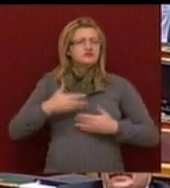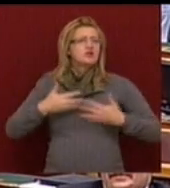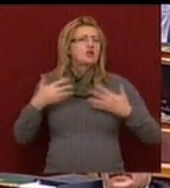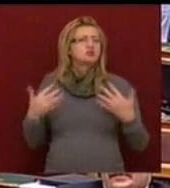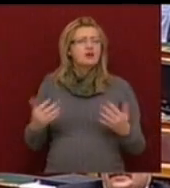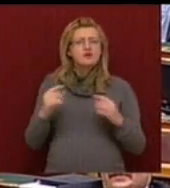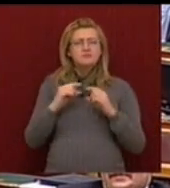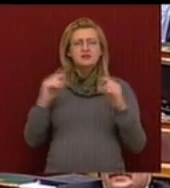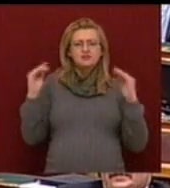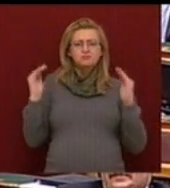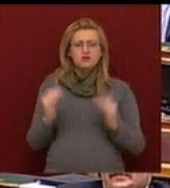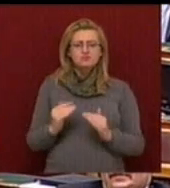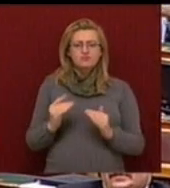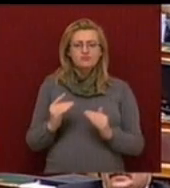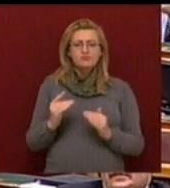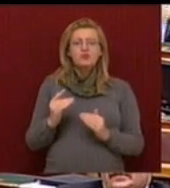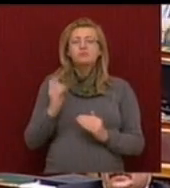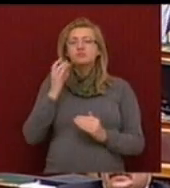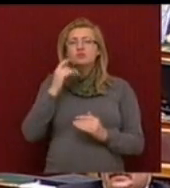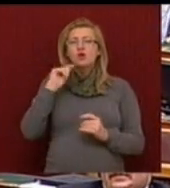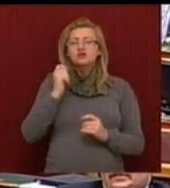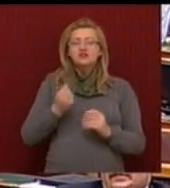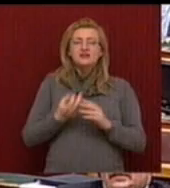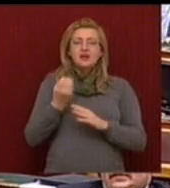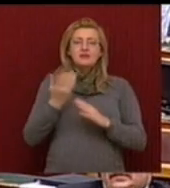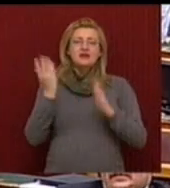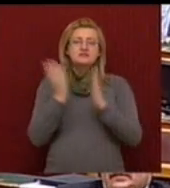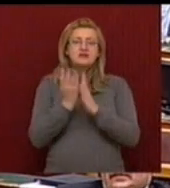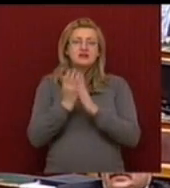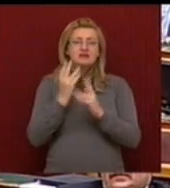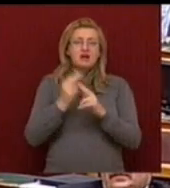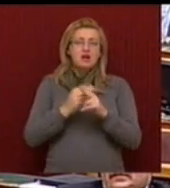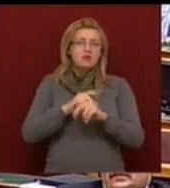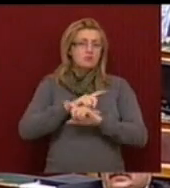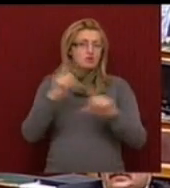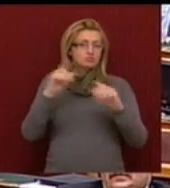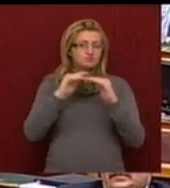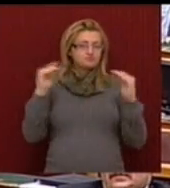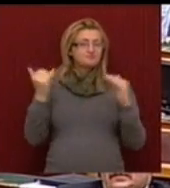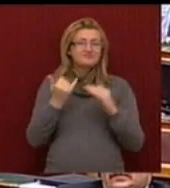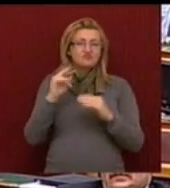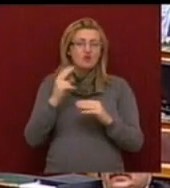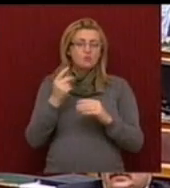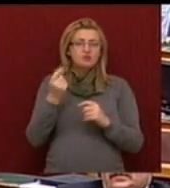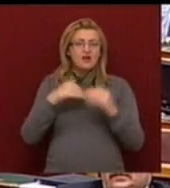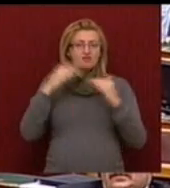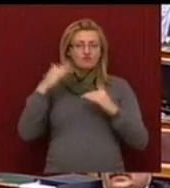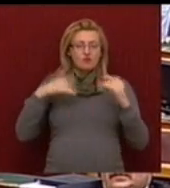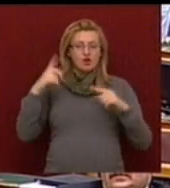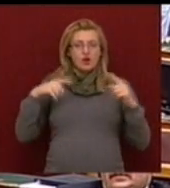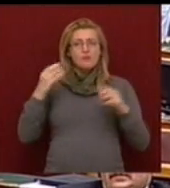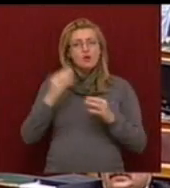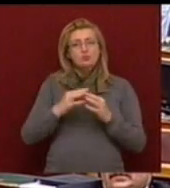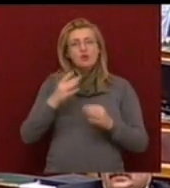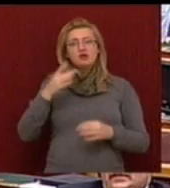mértékben csökkenteni a bruttó hazai termékhez mért államadóság szintjét. Persze ez mindig a valutárfolyam aktuális napi,